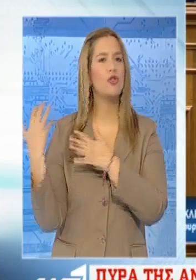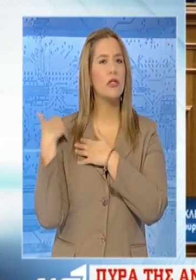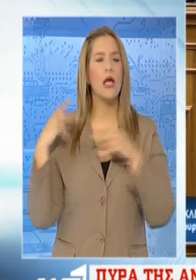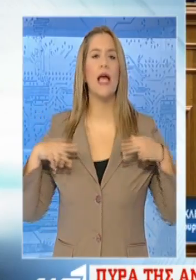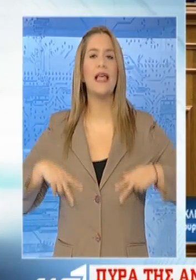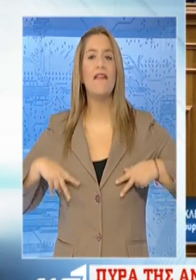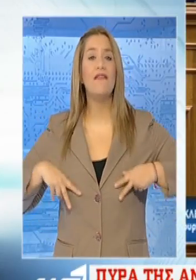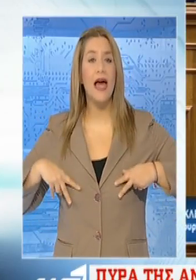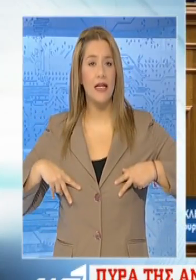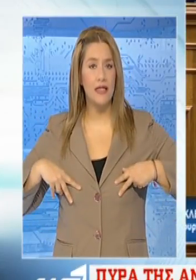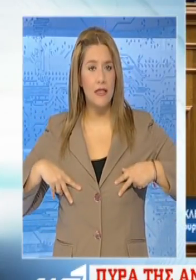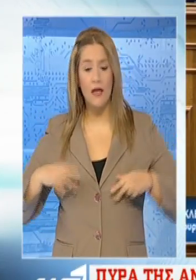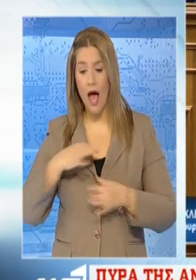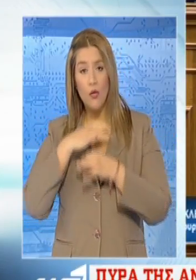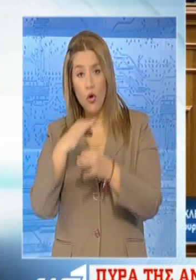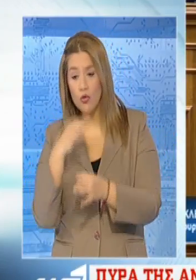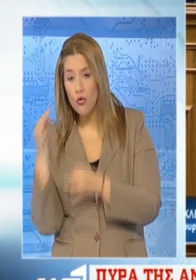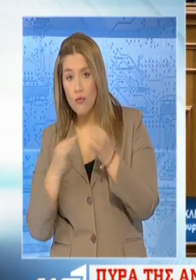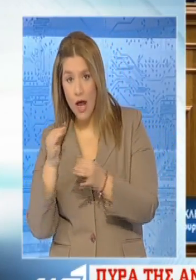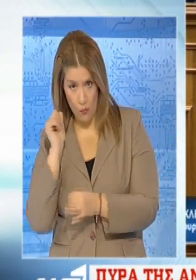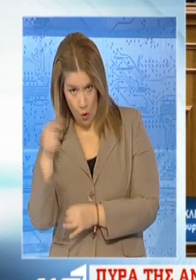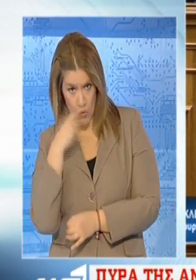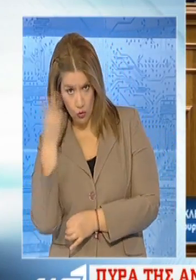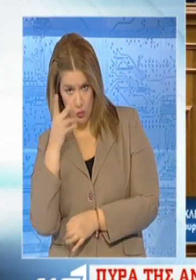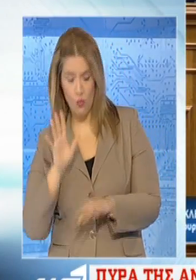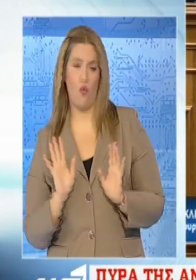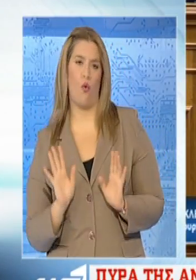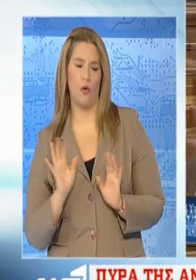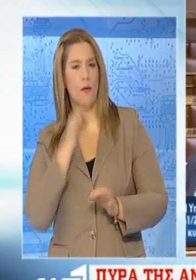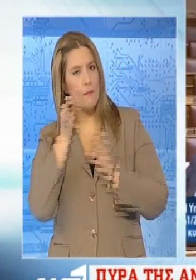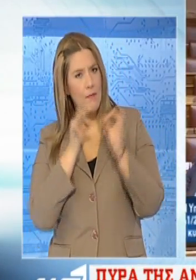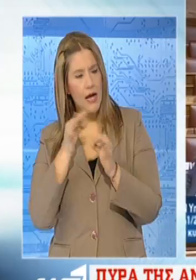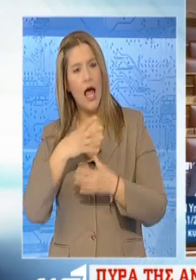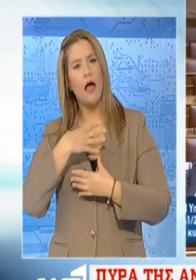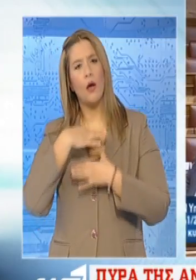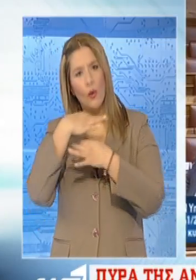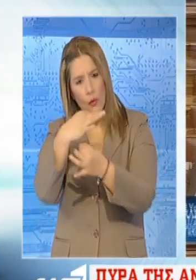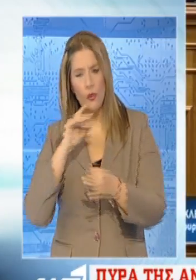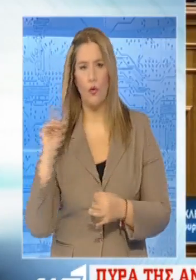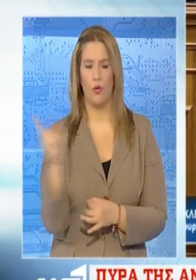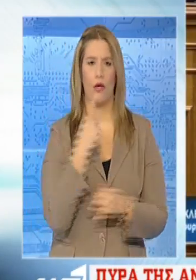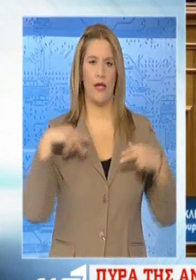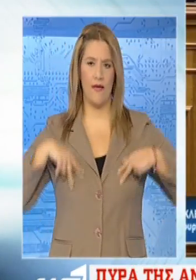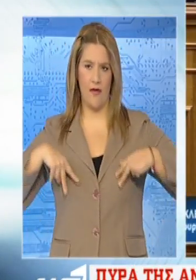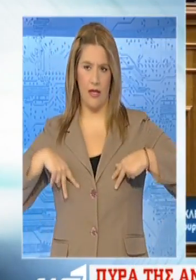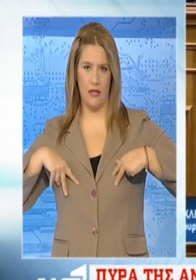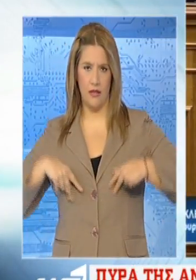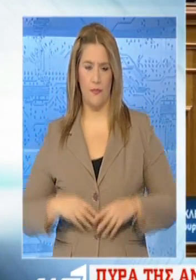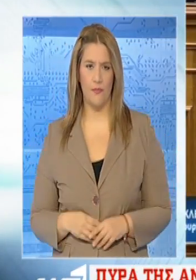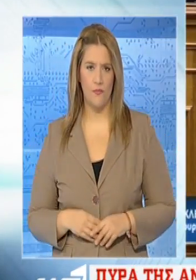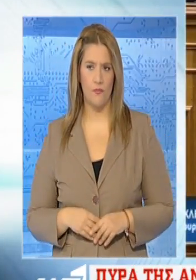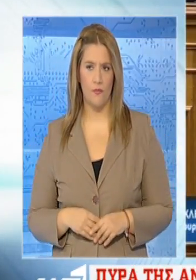και όταν μιλάει ο κύριος Τζανακόπουλος δεν μιλάει για πάρτι του, αλλά μιλάει για όλη την κυβέρνηση. Καθαρή